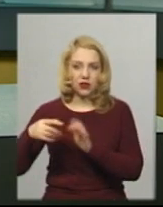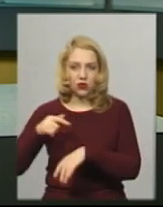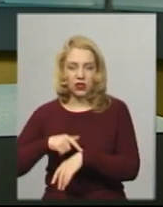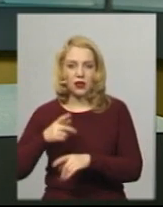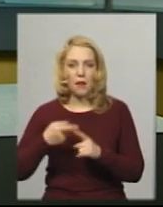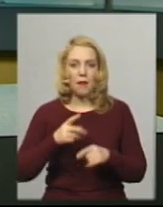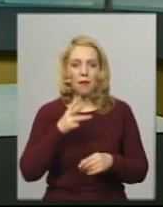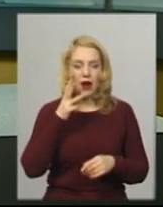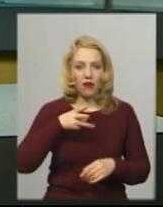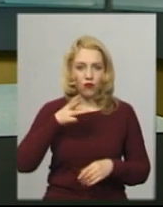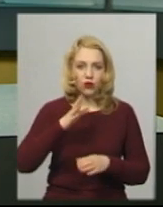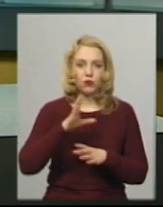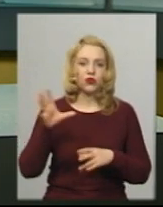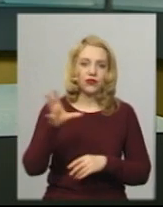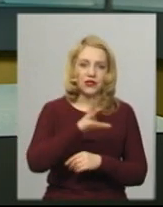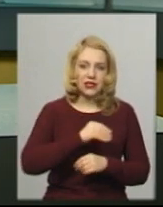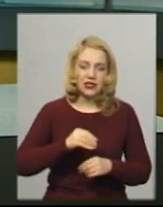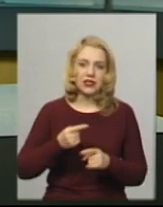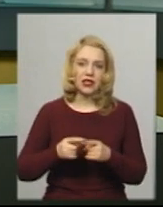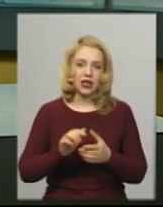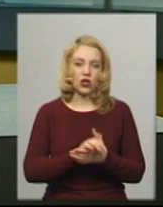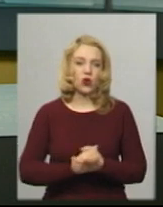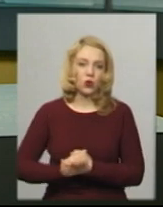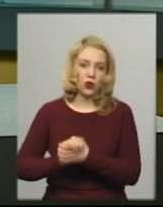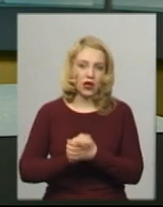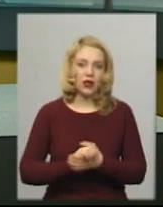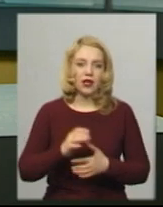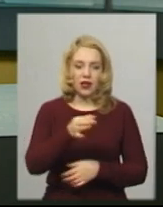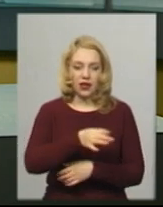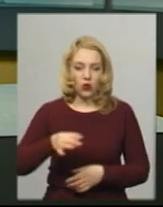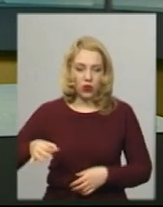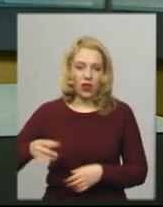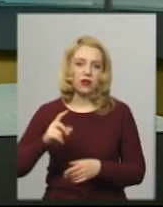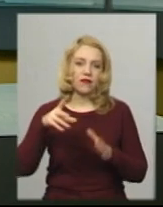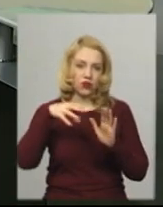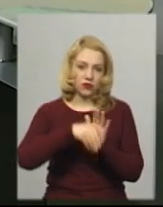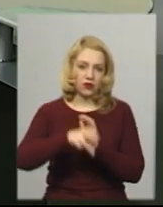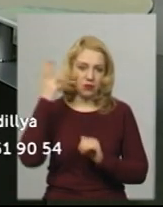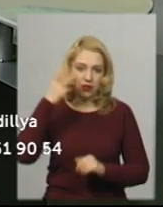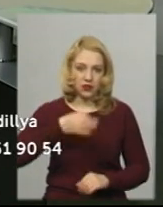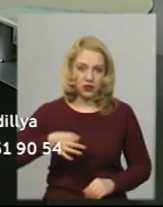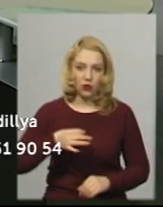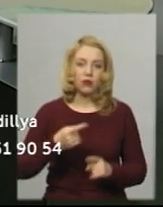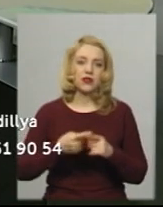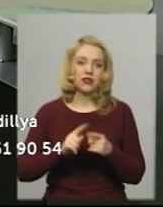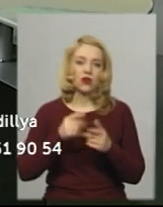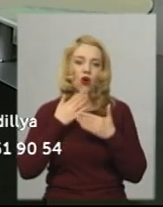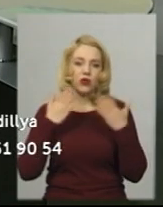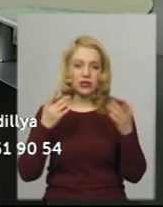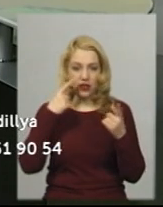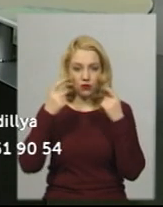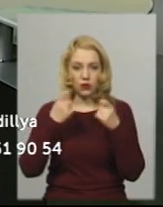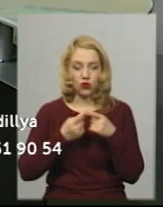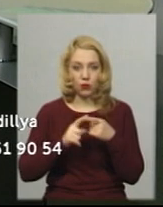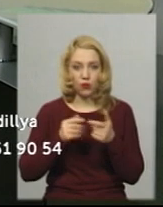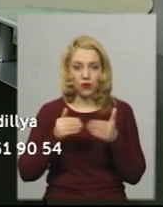транслюватиметься в ефірі усіх регіональних філіях Суспільного, в тому числі і на ЮА «Поділля». Це остання інформація цього